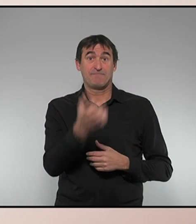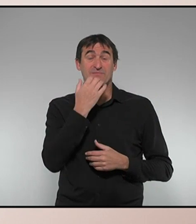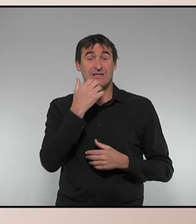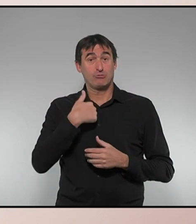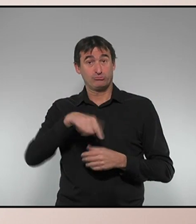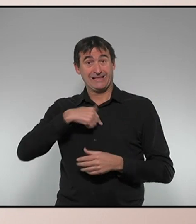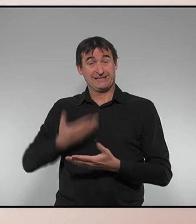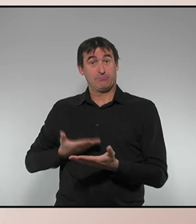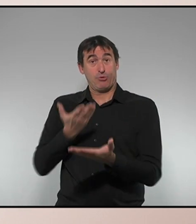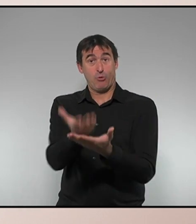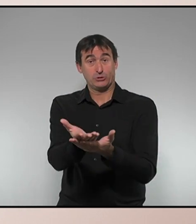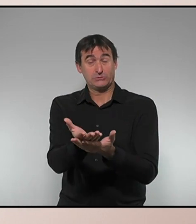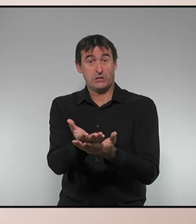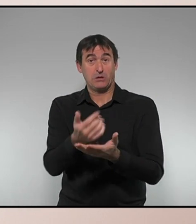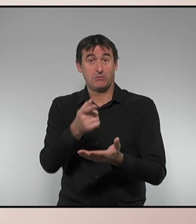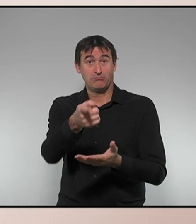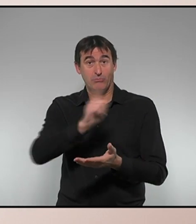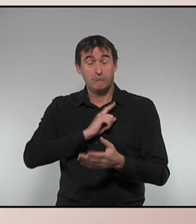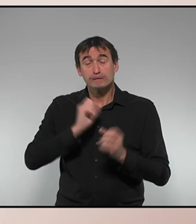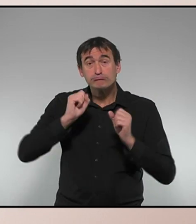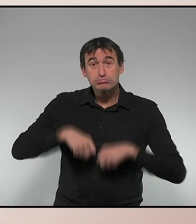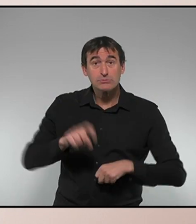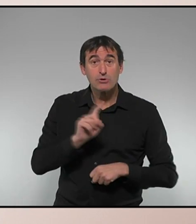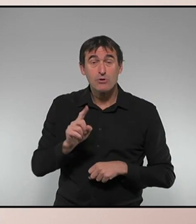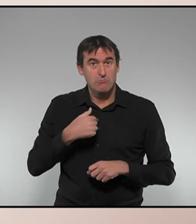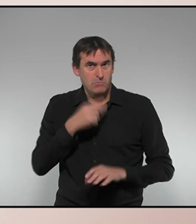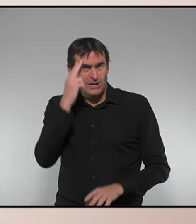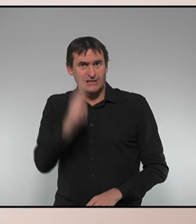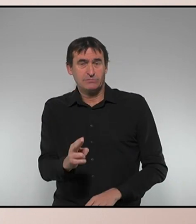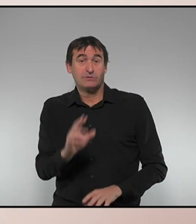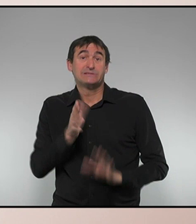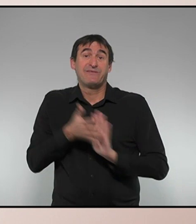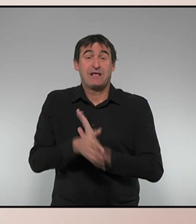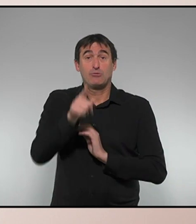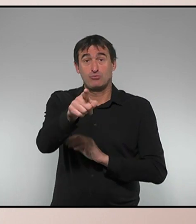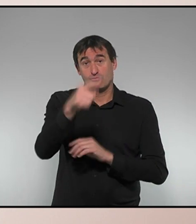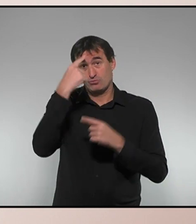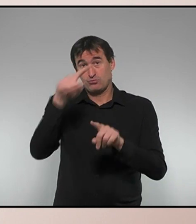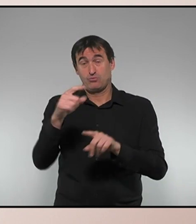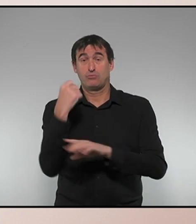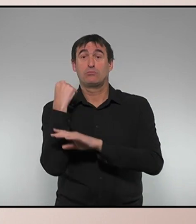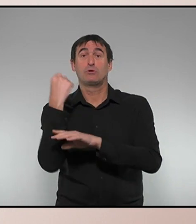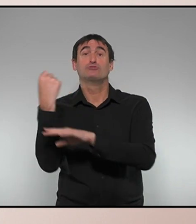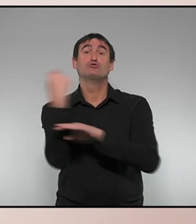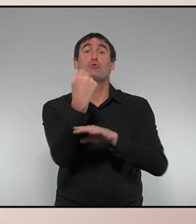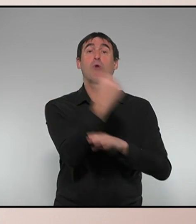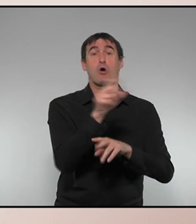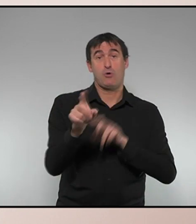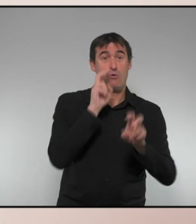proposta, cosa que respecto, doncs, responsabilitat de vostè de buscar altres supostes. Però deixem fer-ho una consideració més.